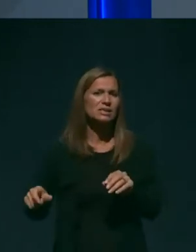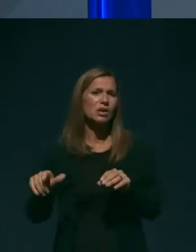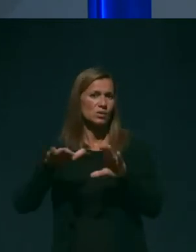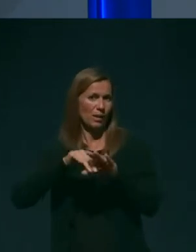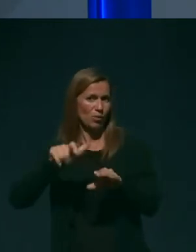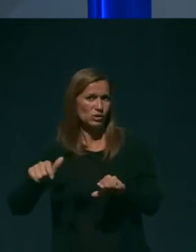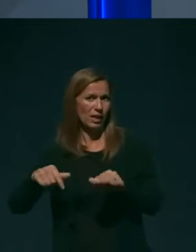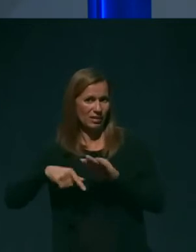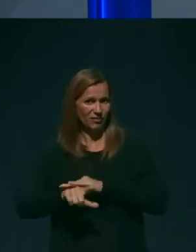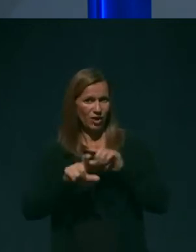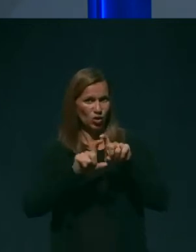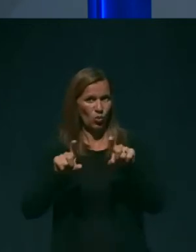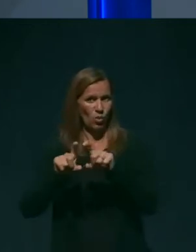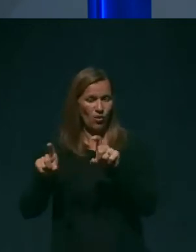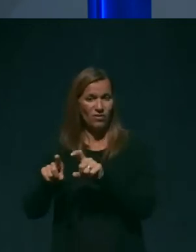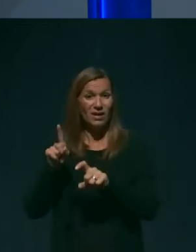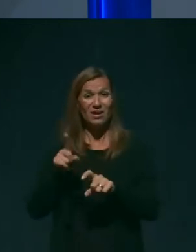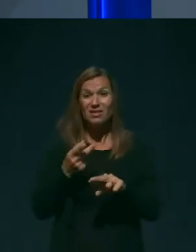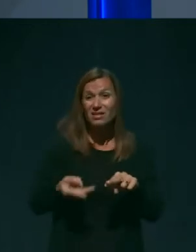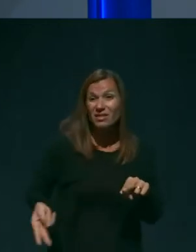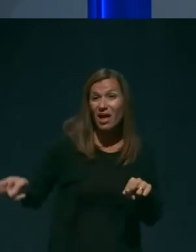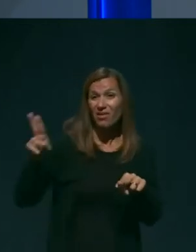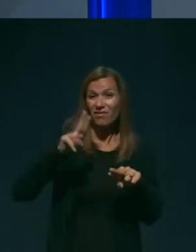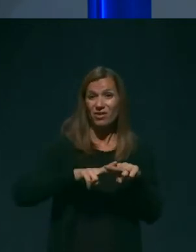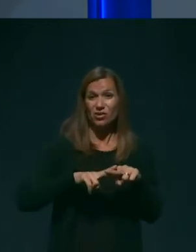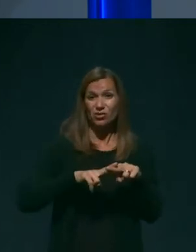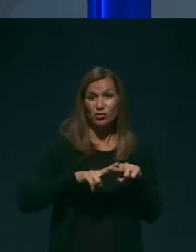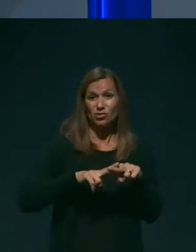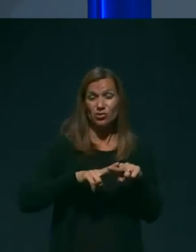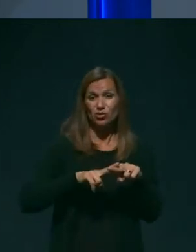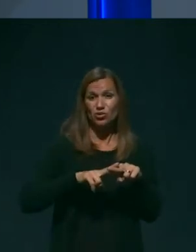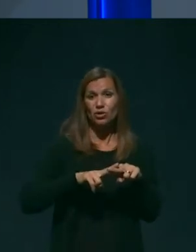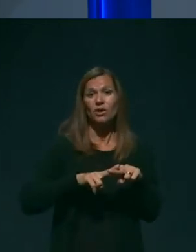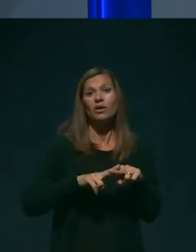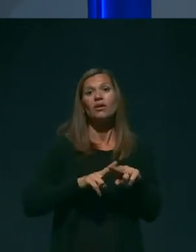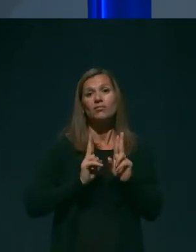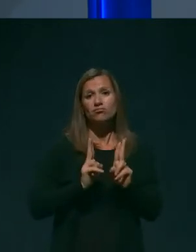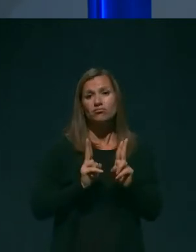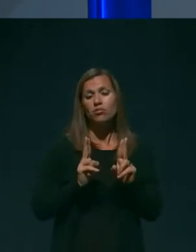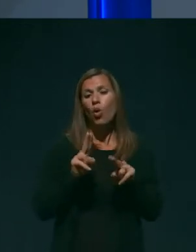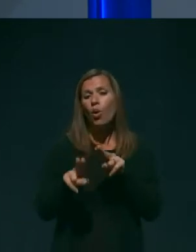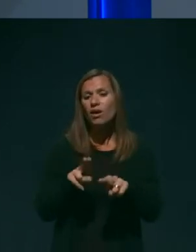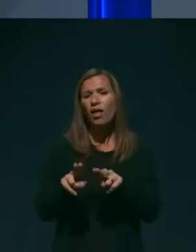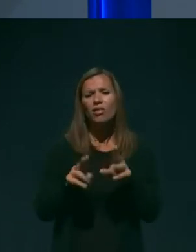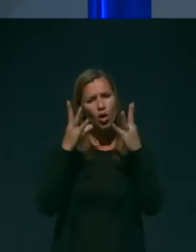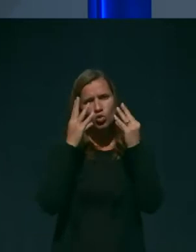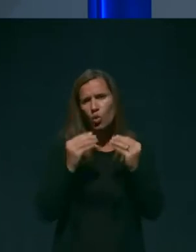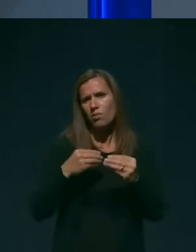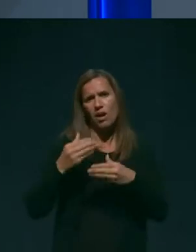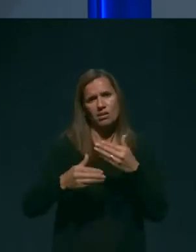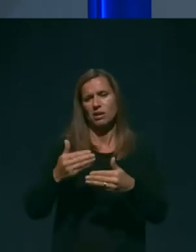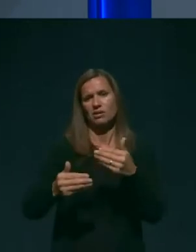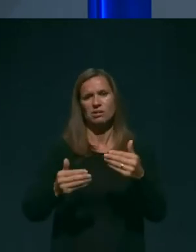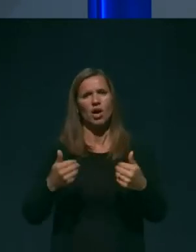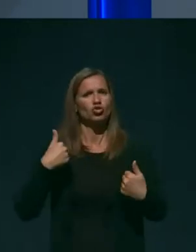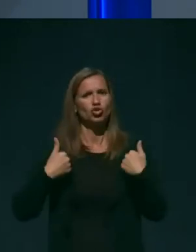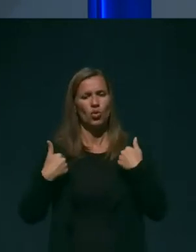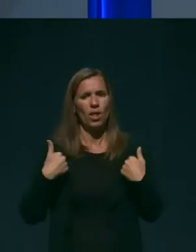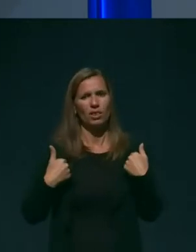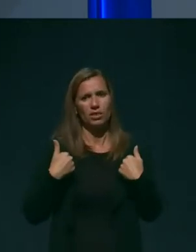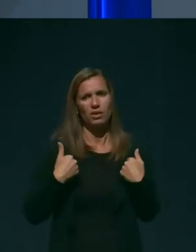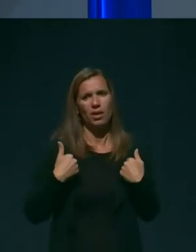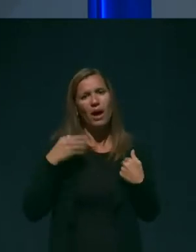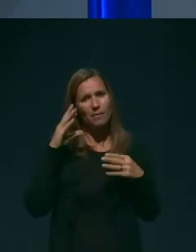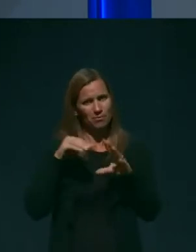ter da se v največji možni meri ohranja normalizacija življenja stanovalcev domov za starejše.